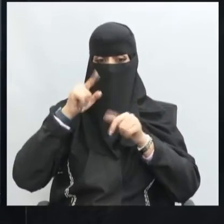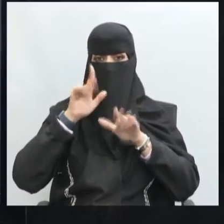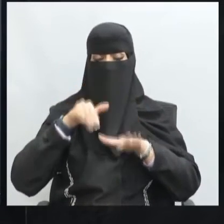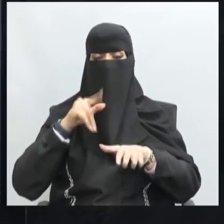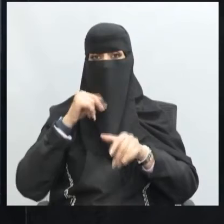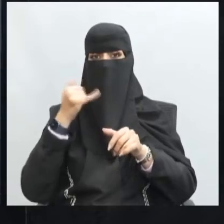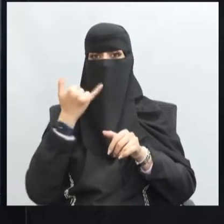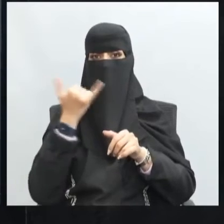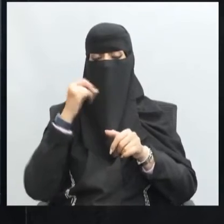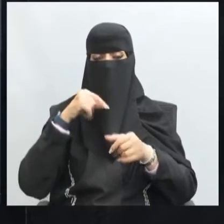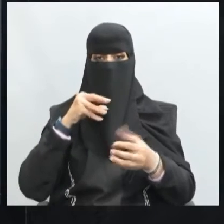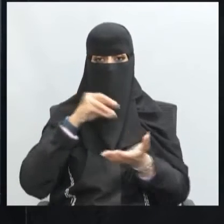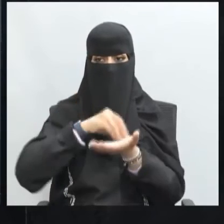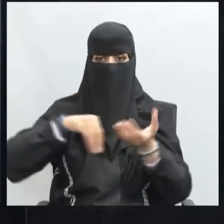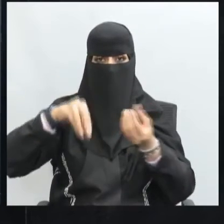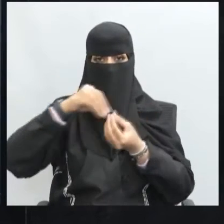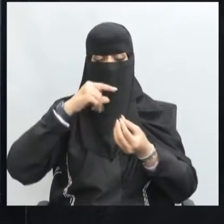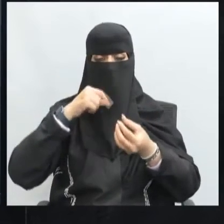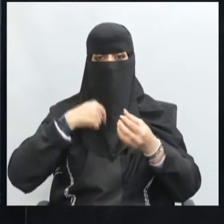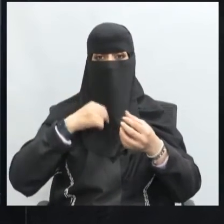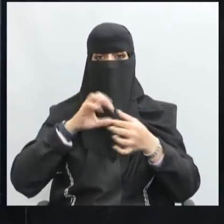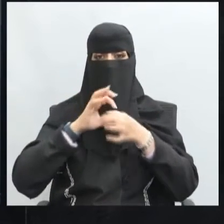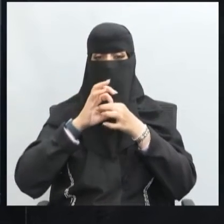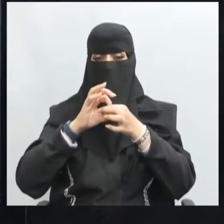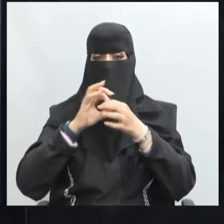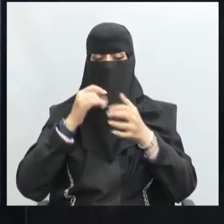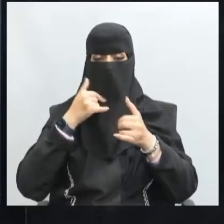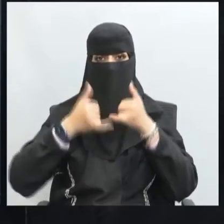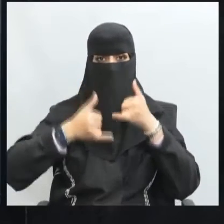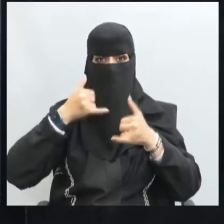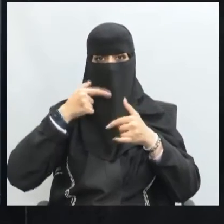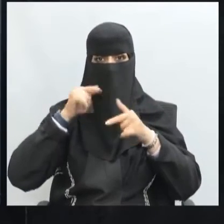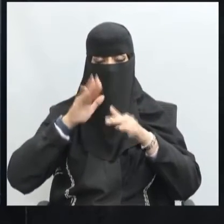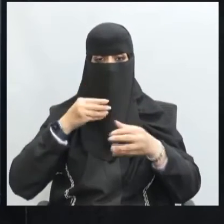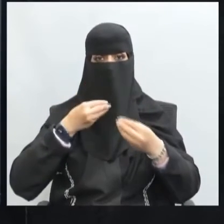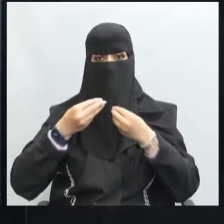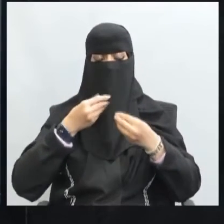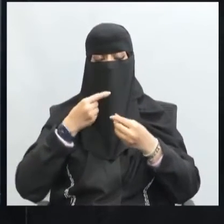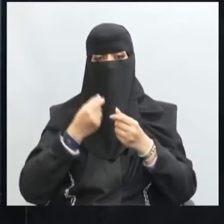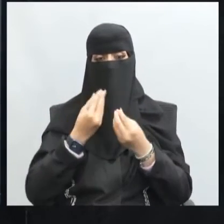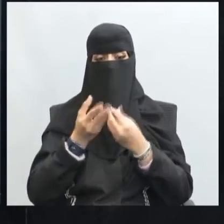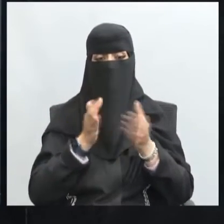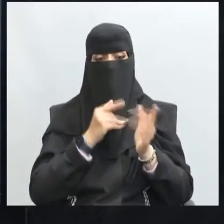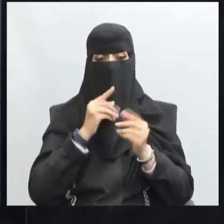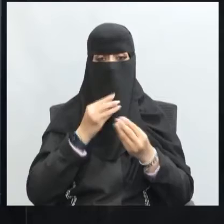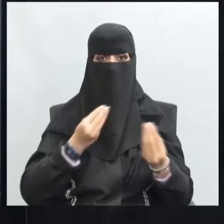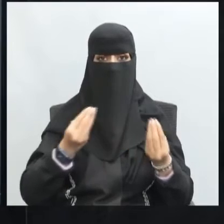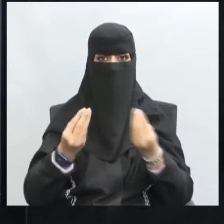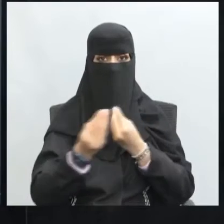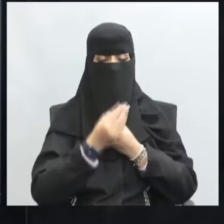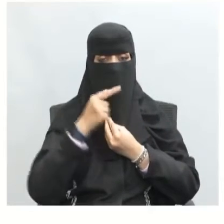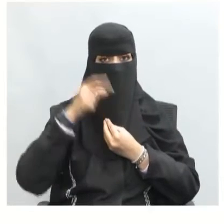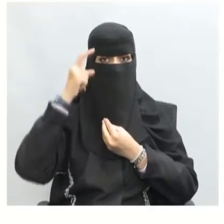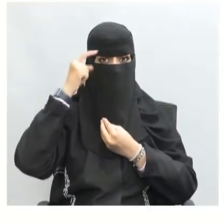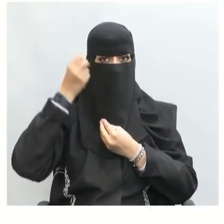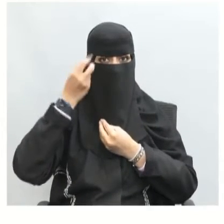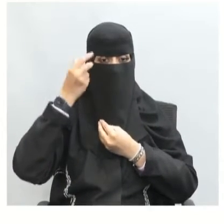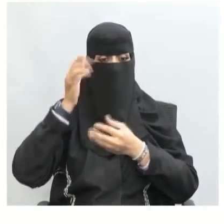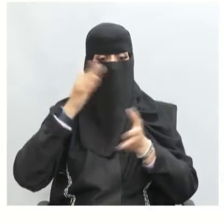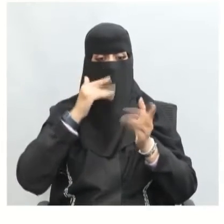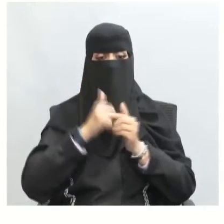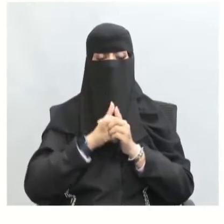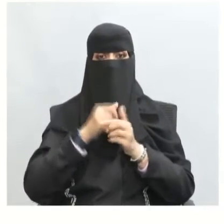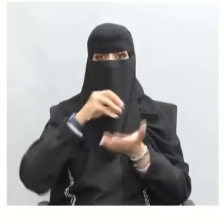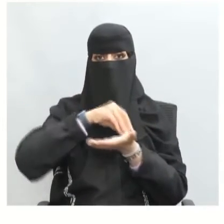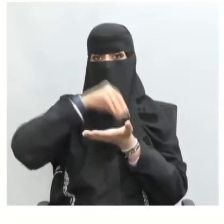من أهم وسائل الاتصال وأيضا من الاتصال الفعال أيضا تبادل للرأي فمن فوائد الحوار